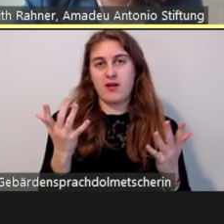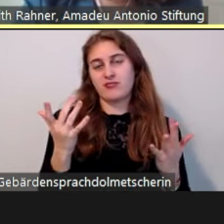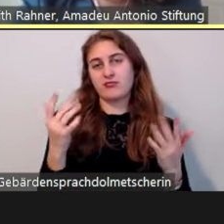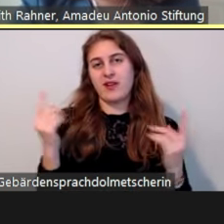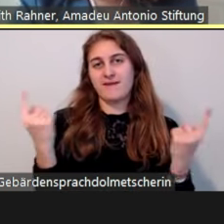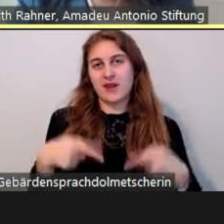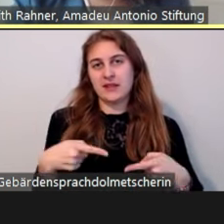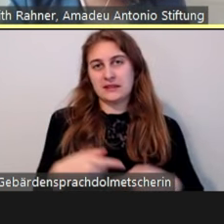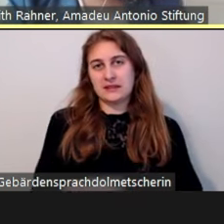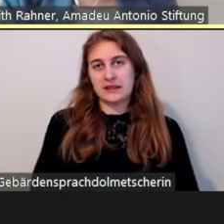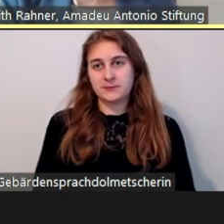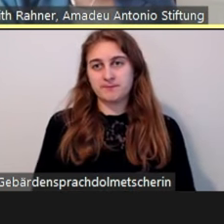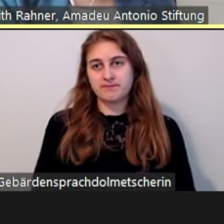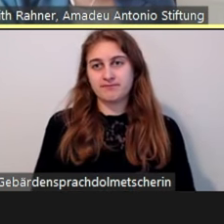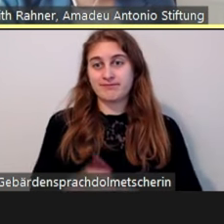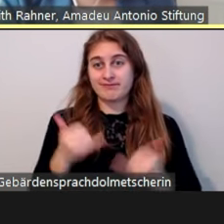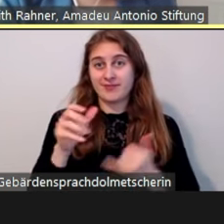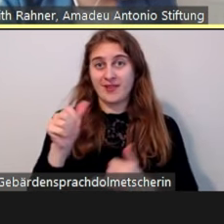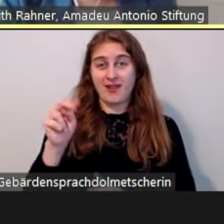übergebe an Ans für den Schluss.